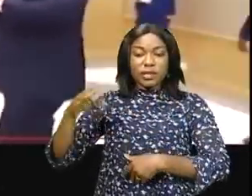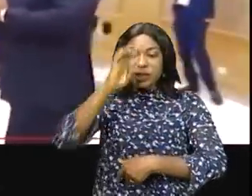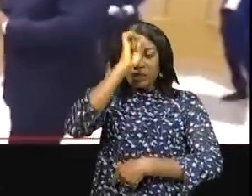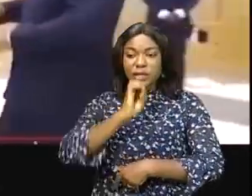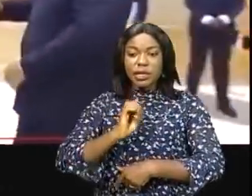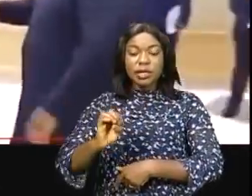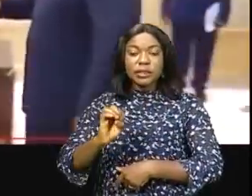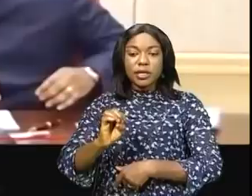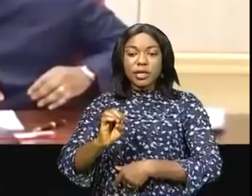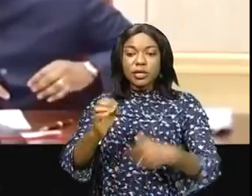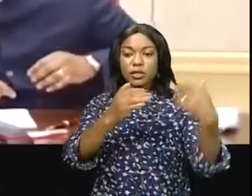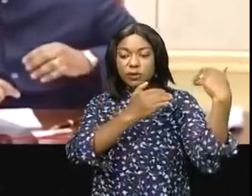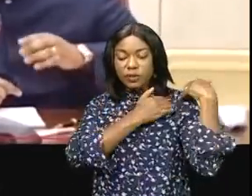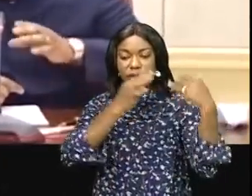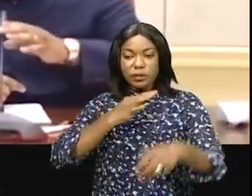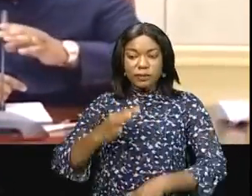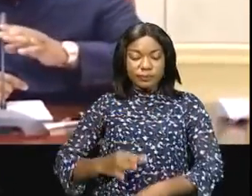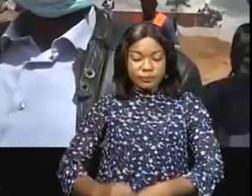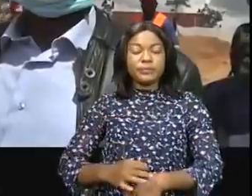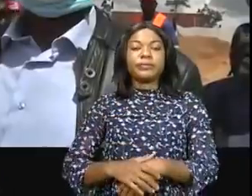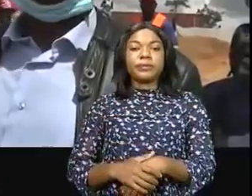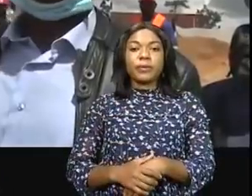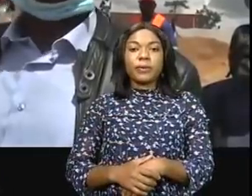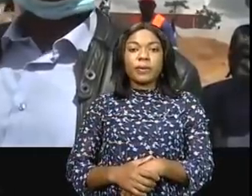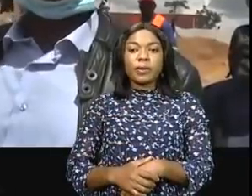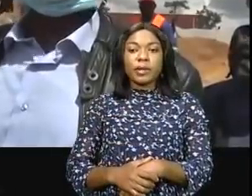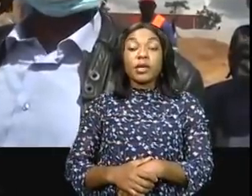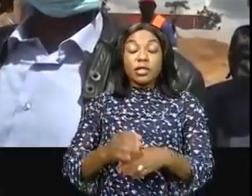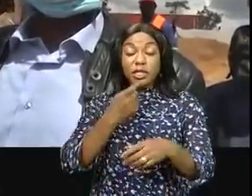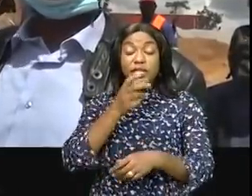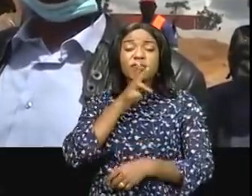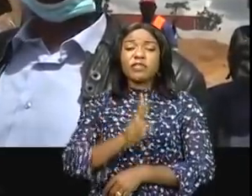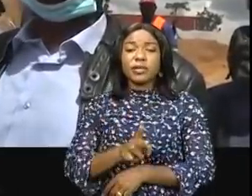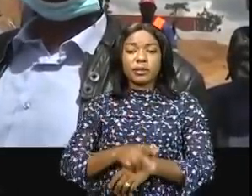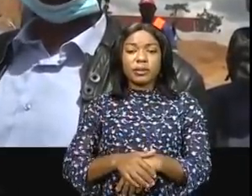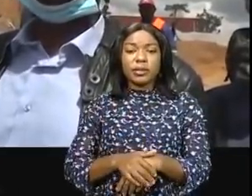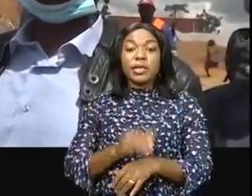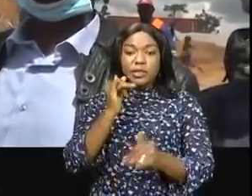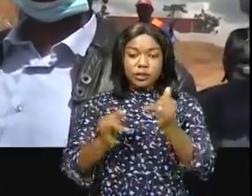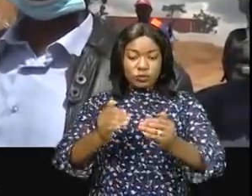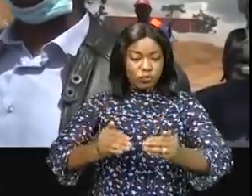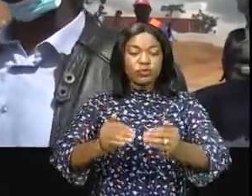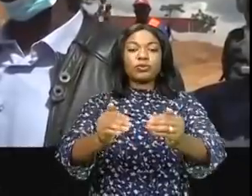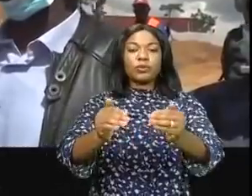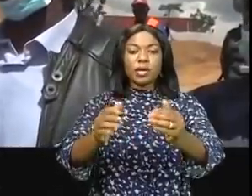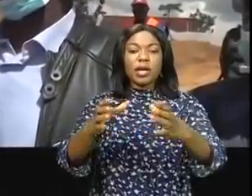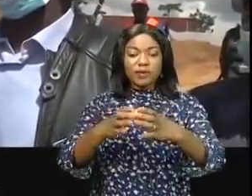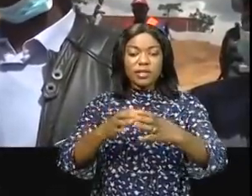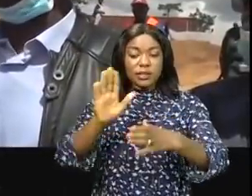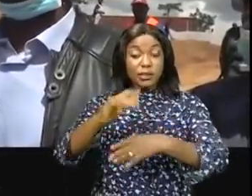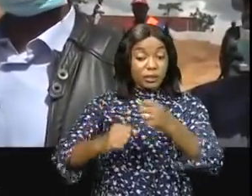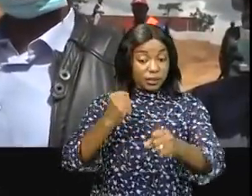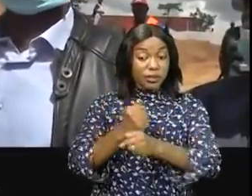Tshiseké de Tchilombo. Je vous dis sincèrement, si nous continuons sur cette lancée,